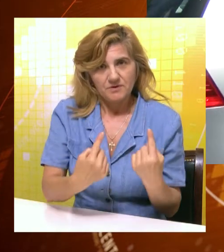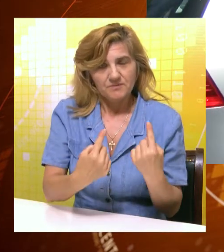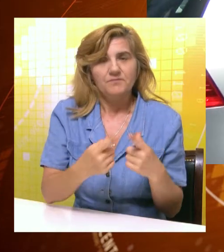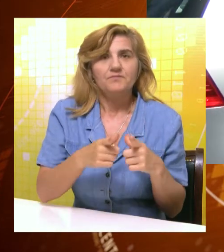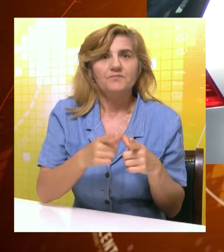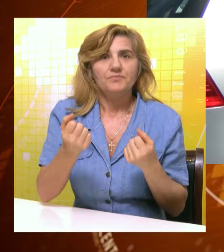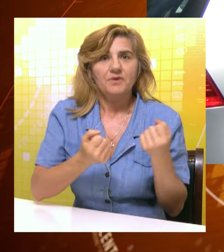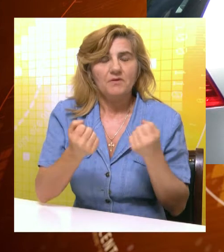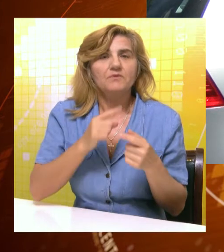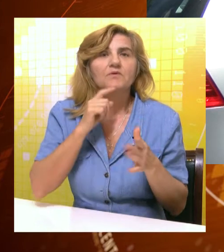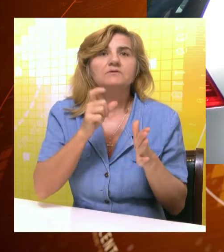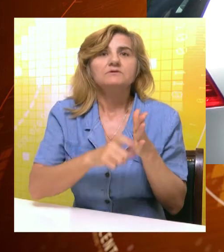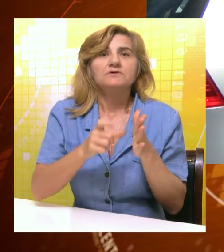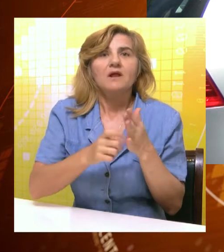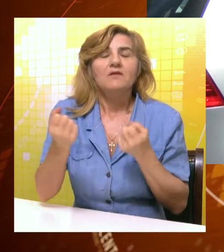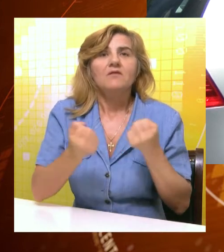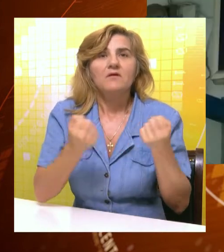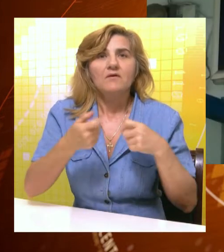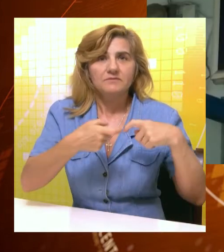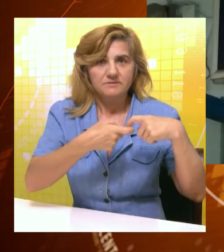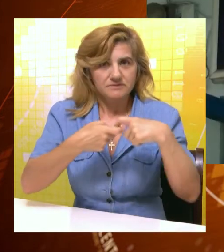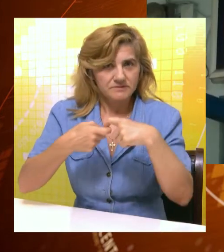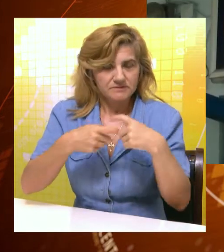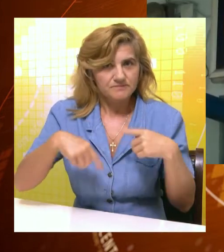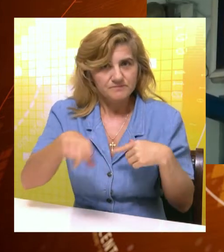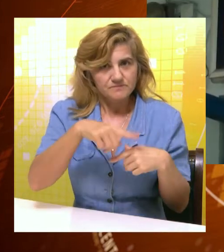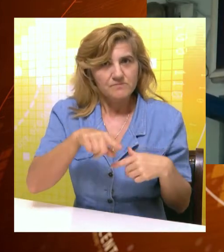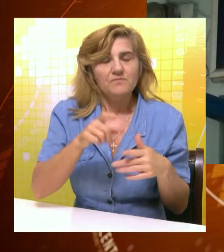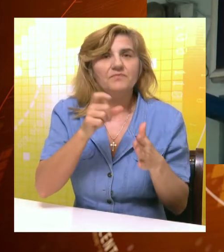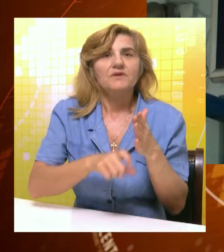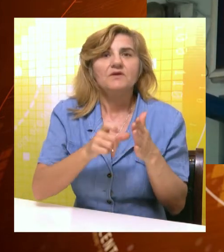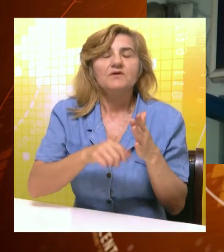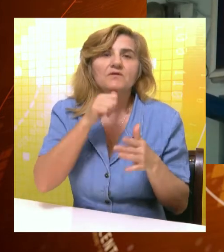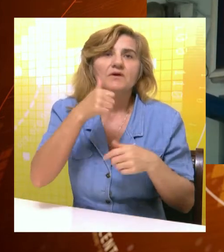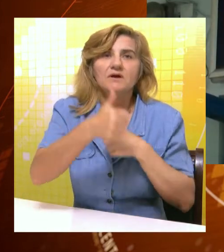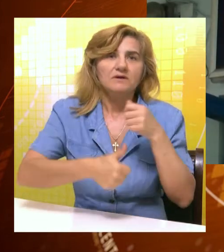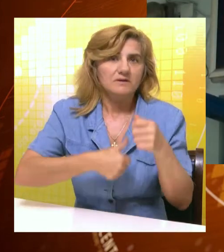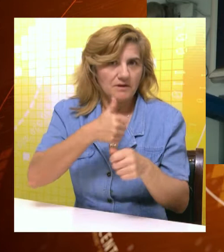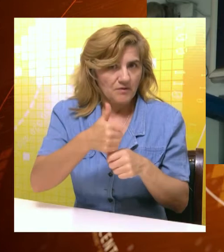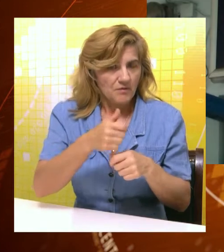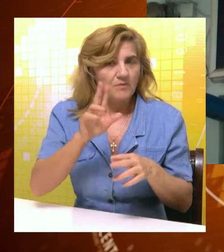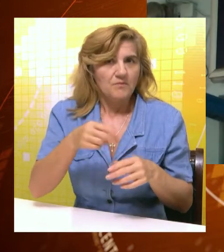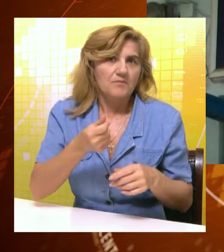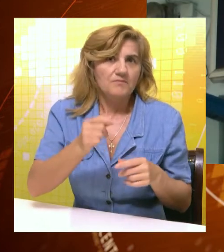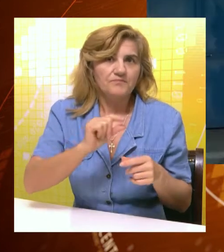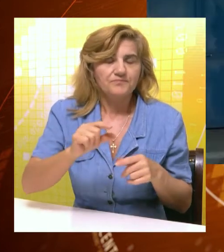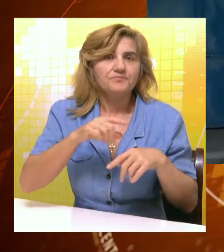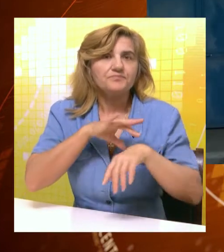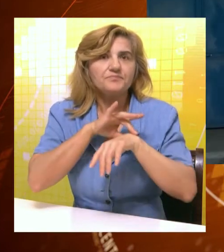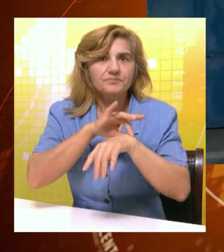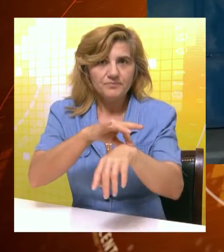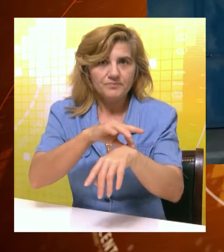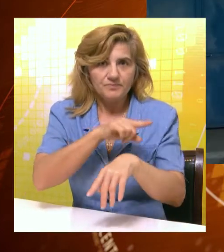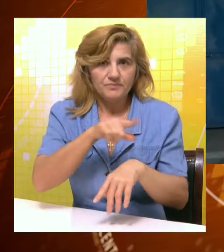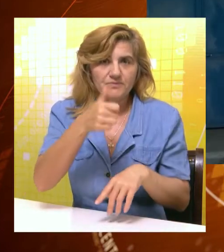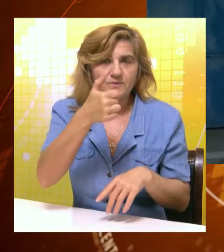pregleda. Pravo na članstvu Automotosaveza imaju svi koji se dobrovoljno jave i članarina koja traje godinu dana, obuhvata šlepanje do